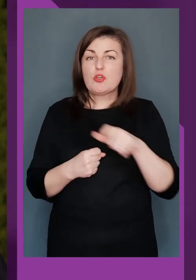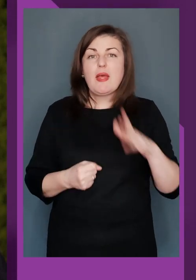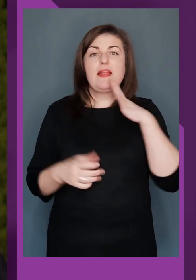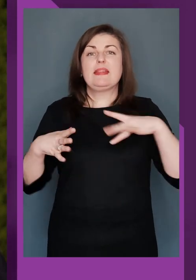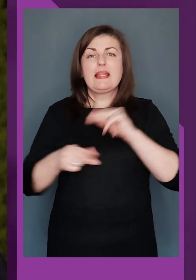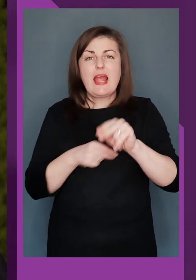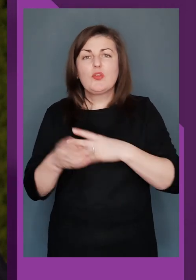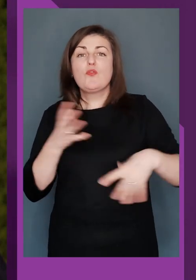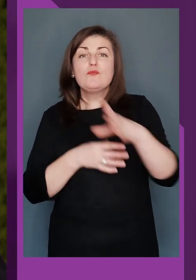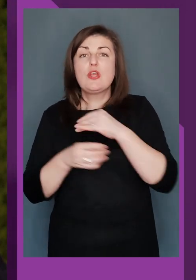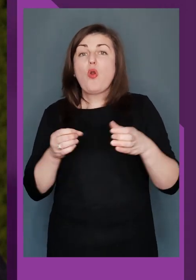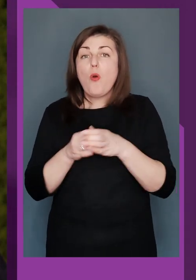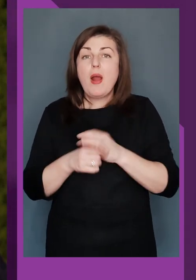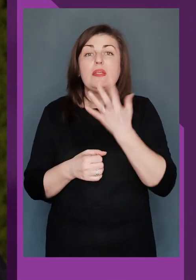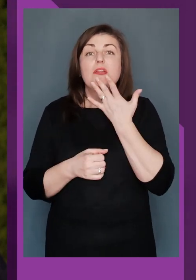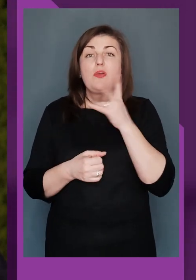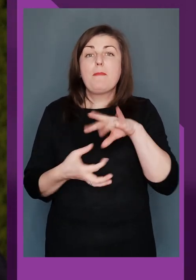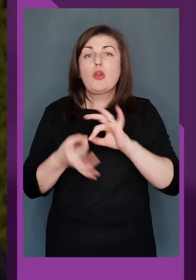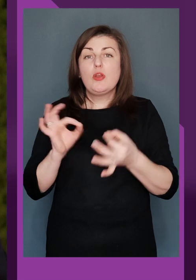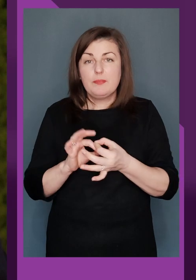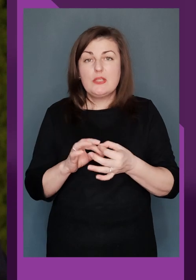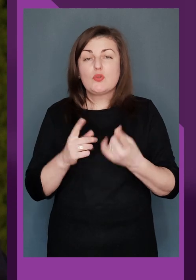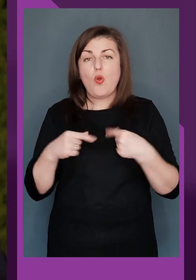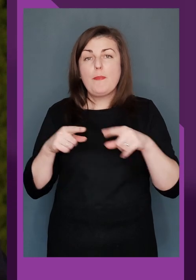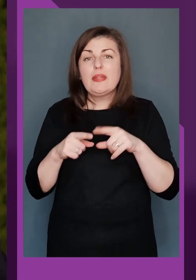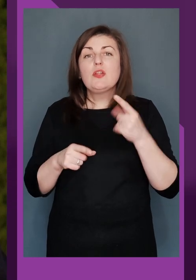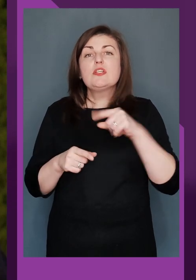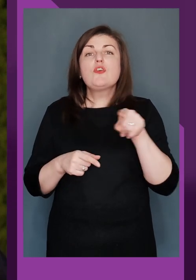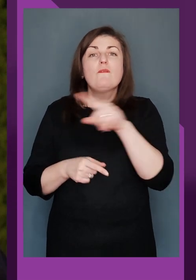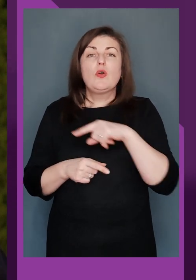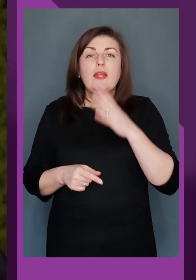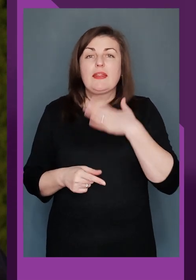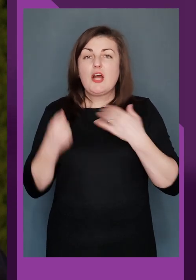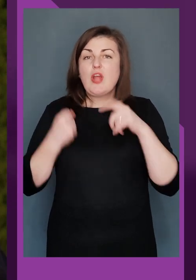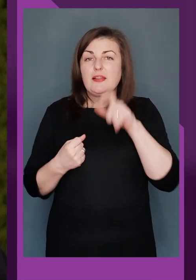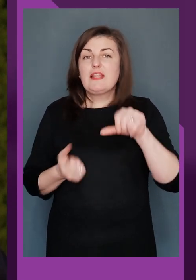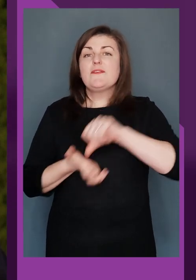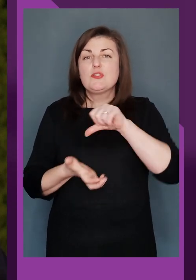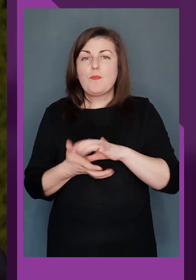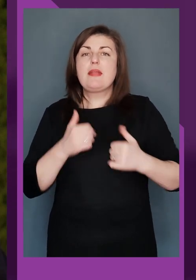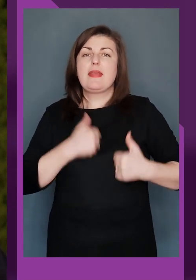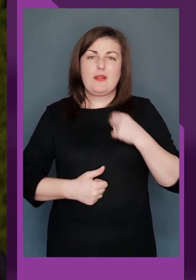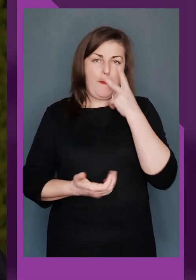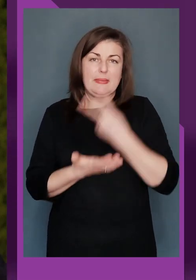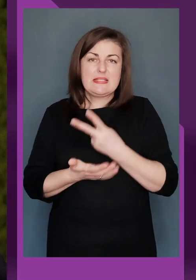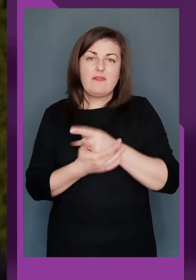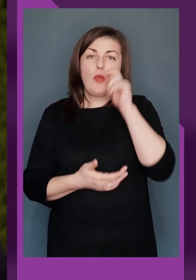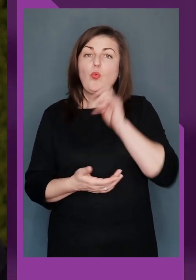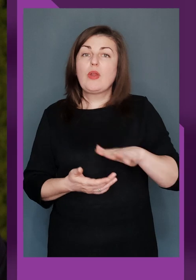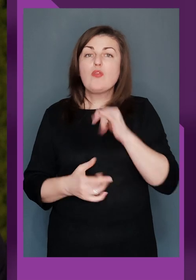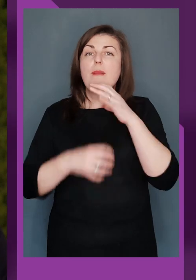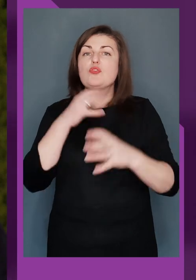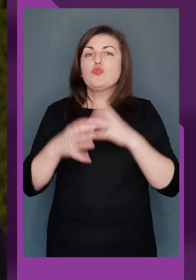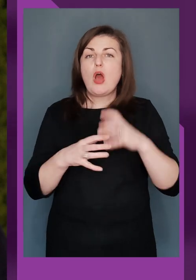спортсменам і тренеру, і всій команді, і Національному паралімпійському комітету, і за те, що наші атлети виступають і гідно представляють